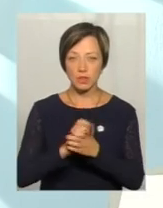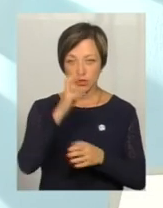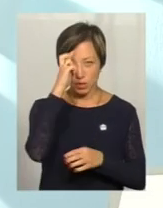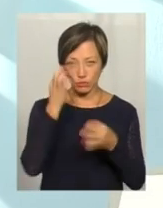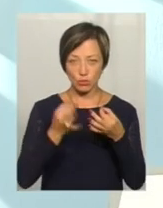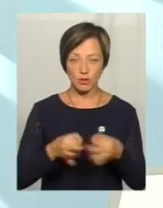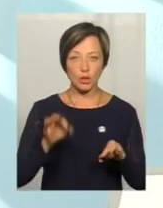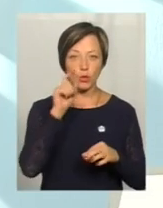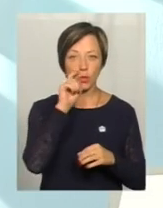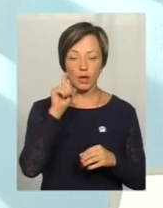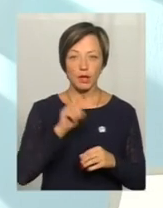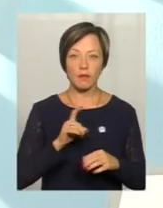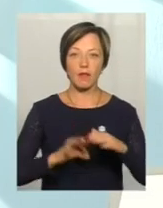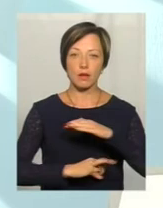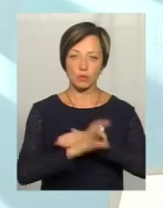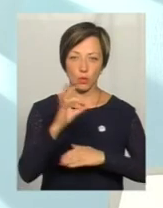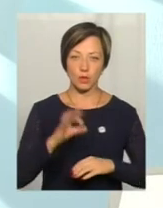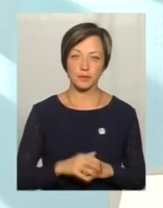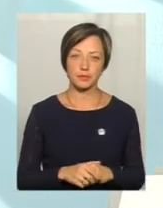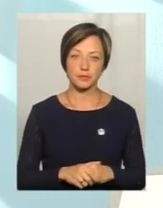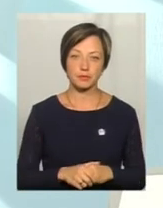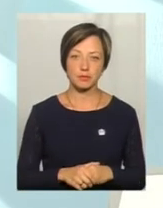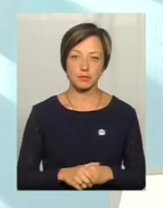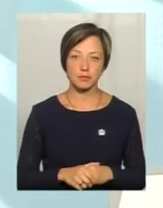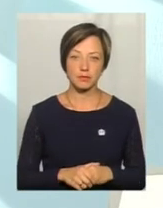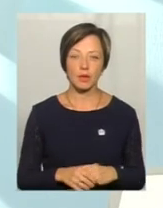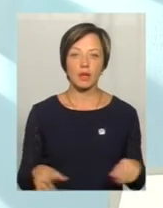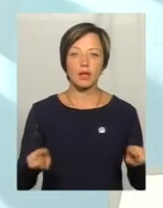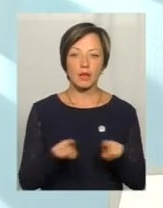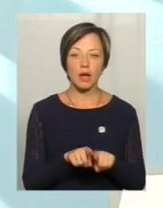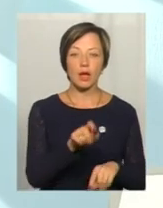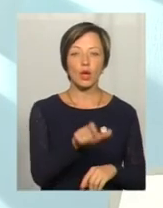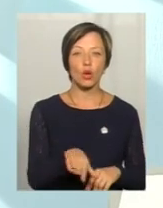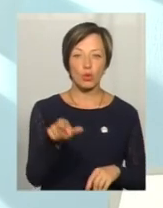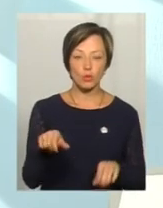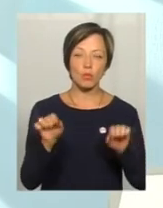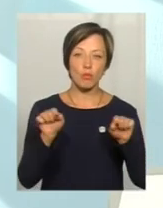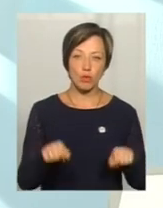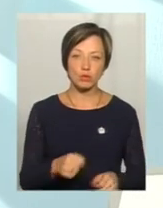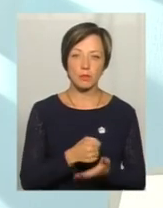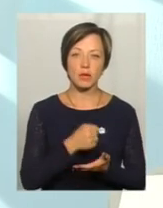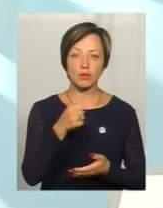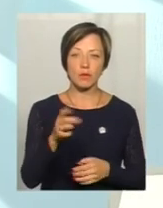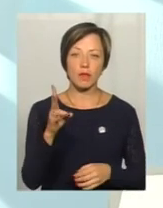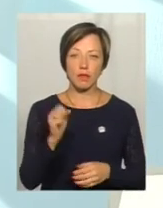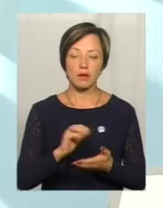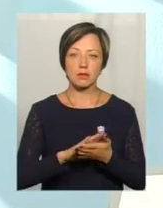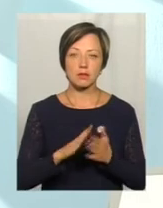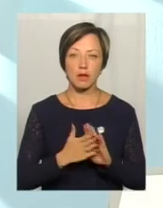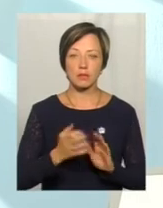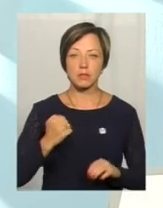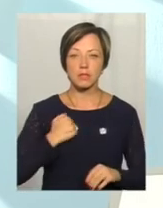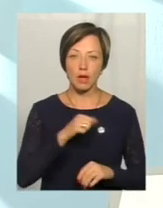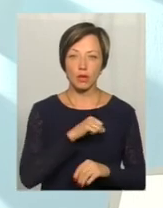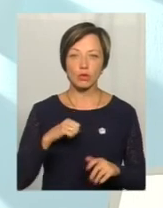суверенітету України на Сході. Такі люди можуть претендувати на статус бійця